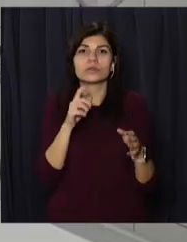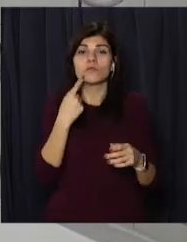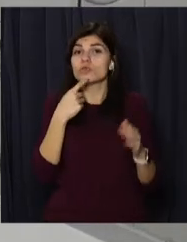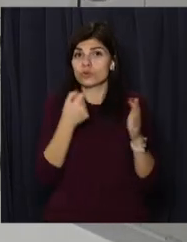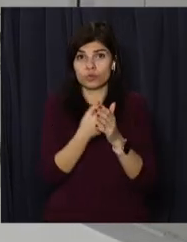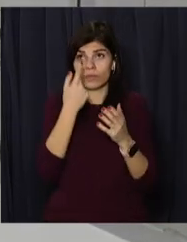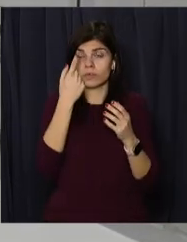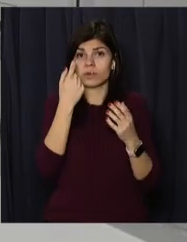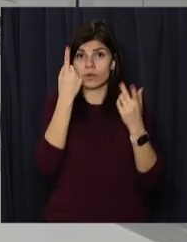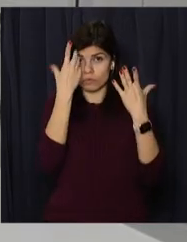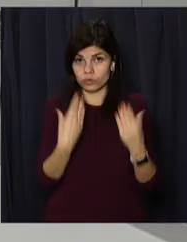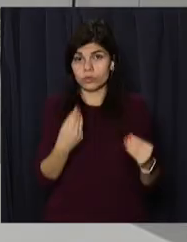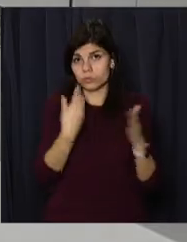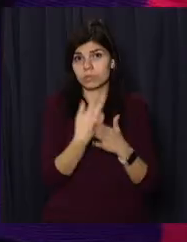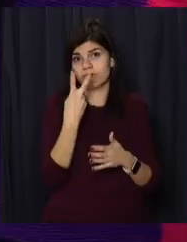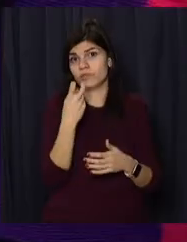сотень пацієнтів щодоби.